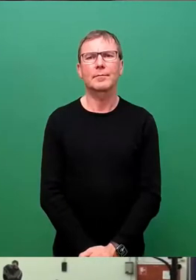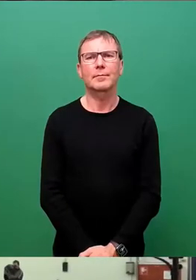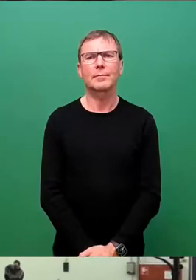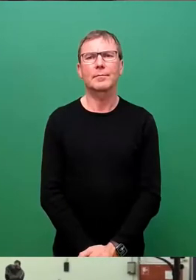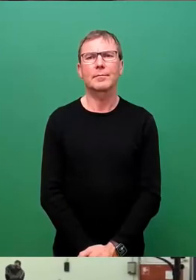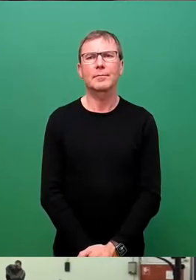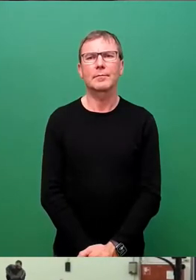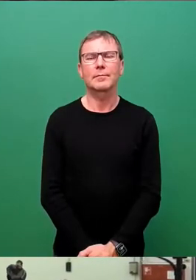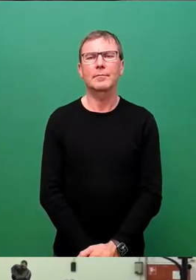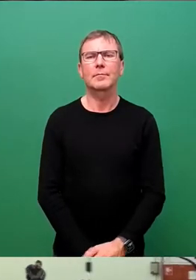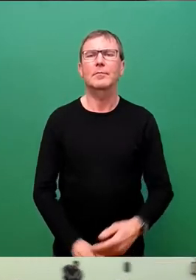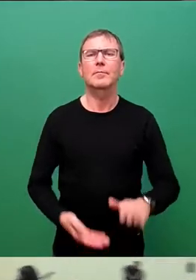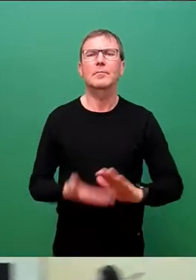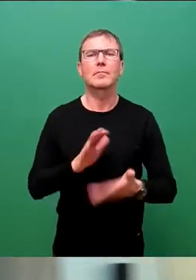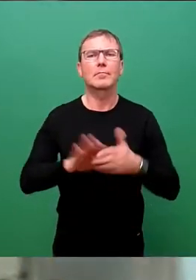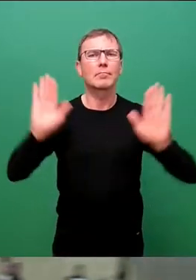Und Stimmenthaltung?